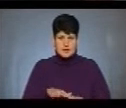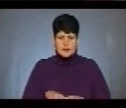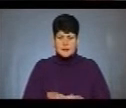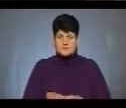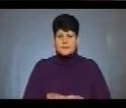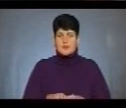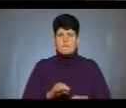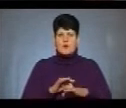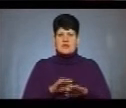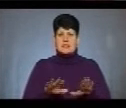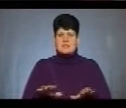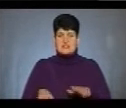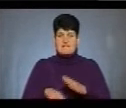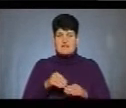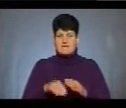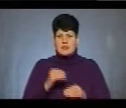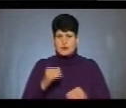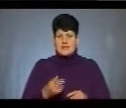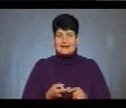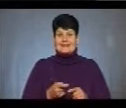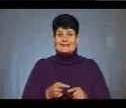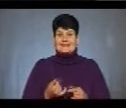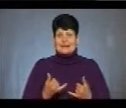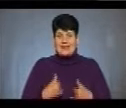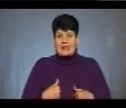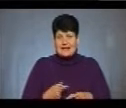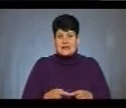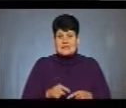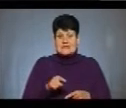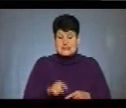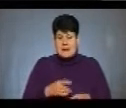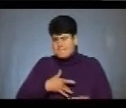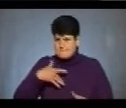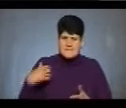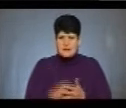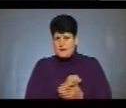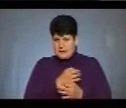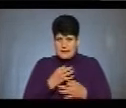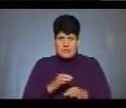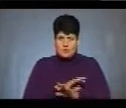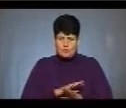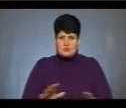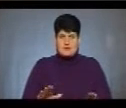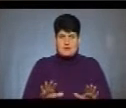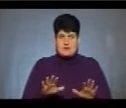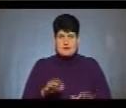провести місцеві вибори. Для нас це принципово недопустима позиція».